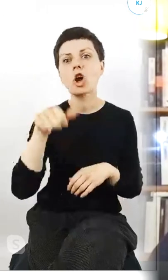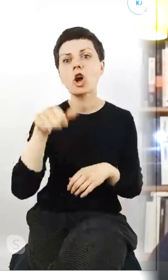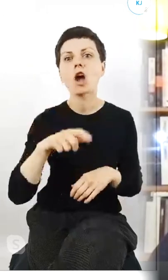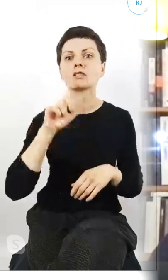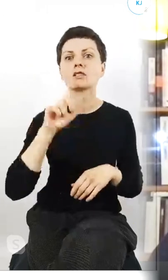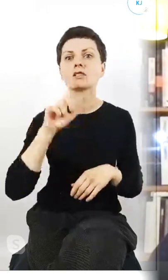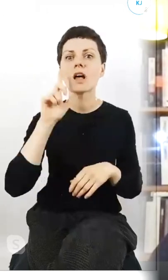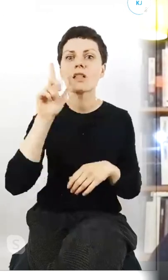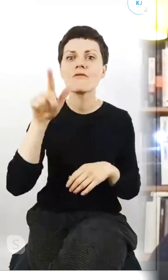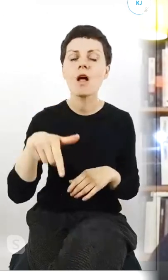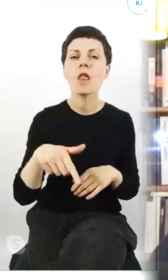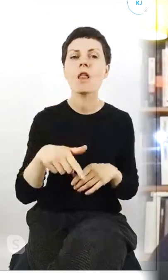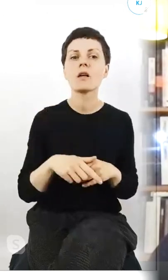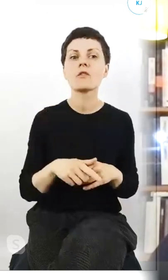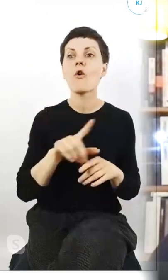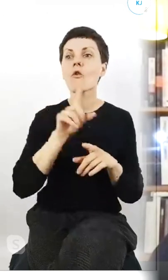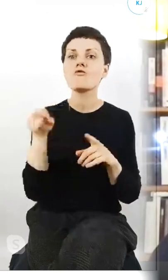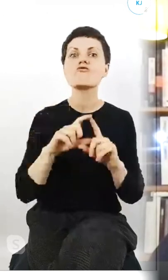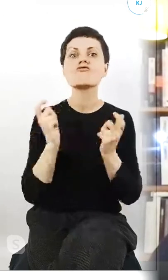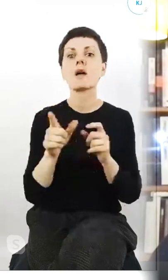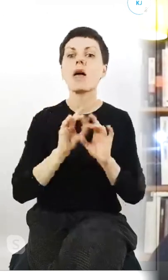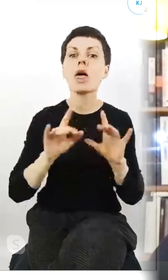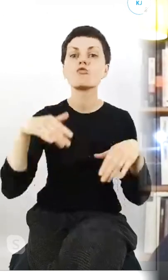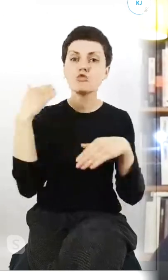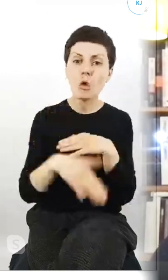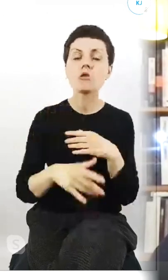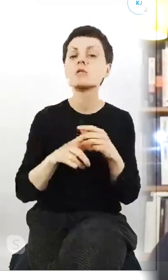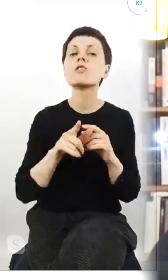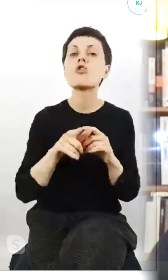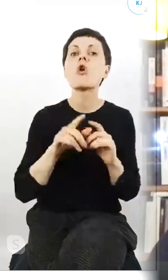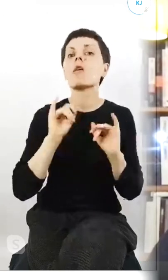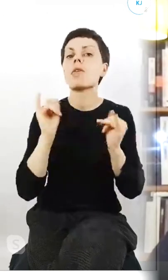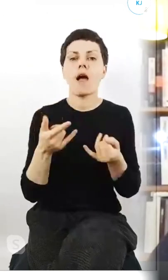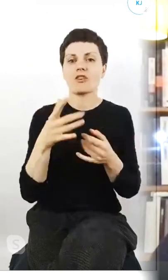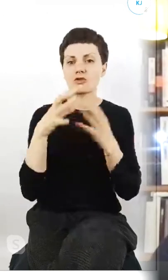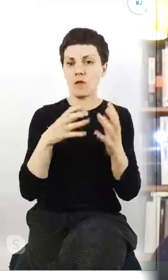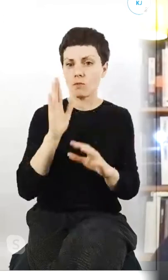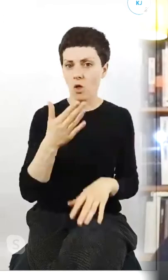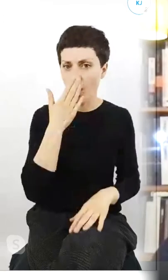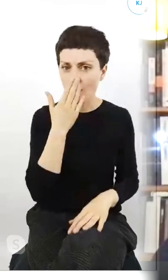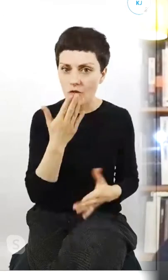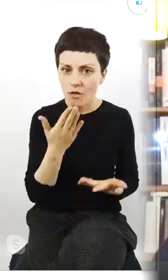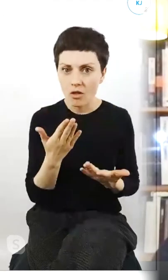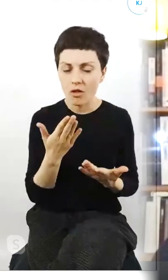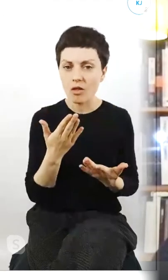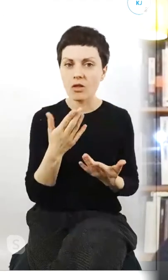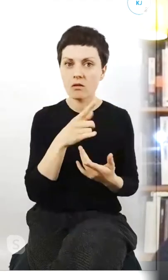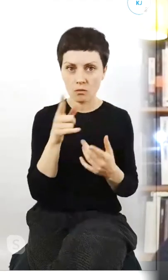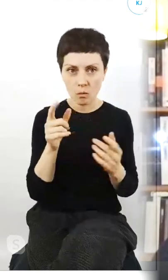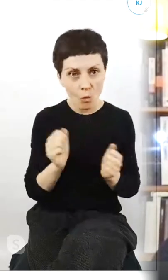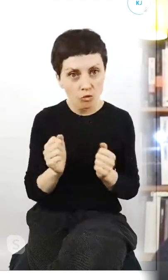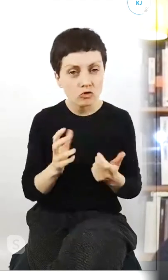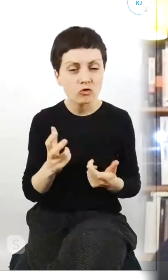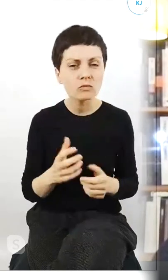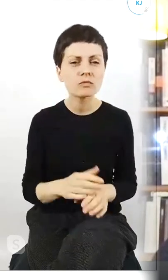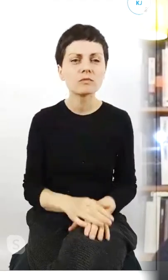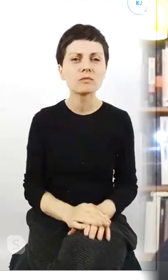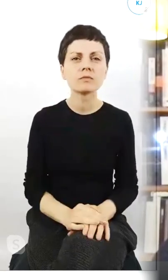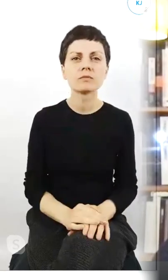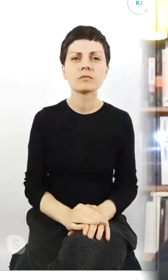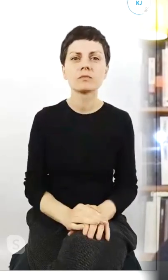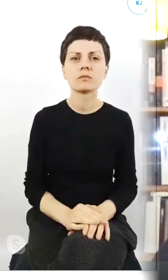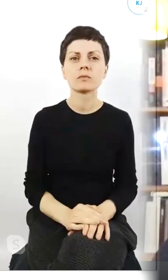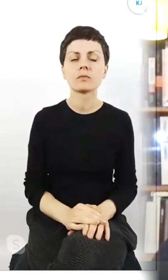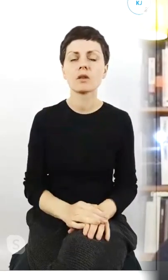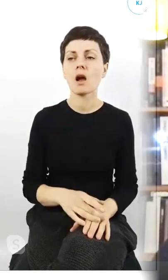skończy się to wszystko i co wtedy? Jak będzie wyglądał świat? Boicie się czegoś? Jak się nikt nie odzywa, to